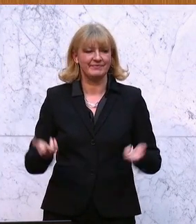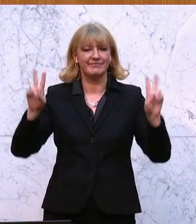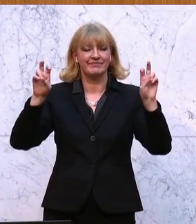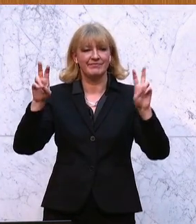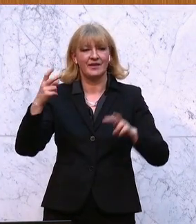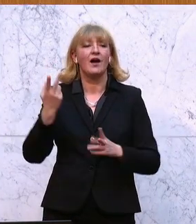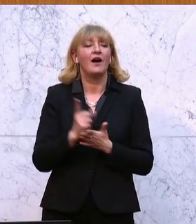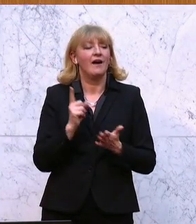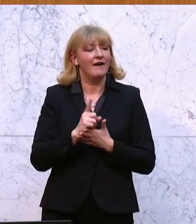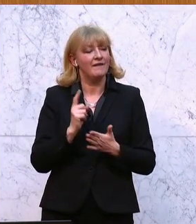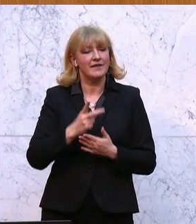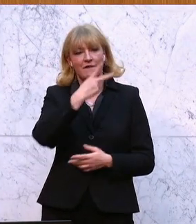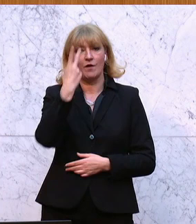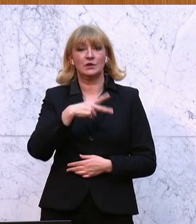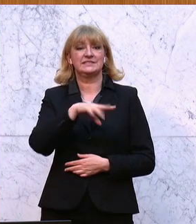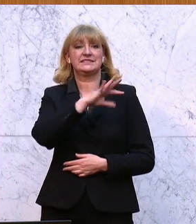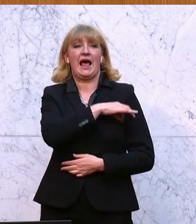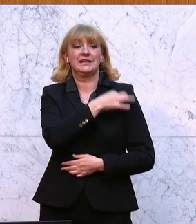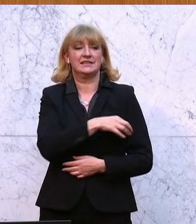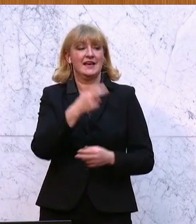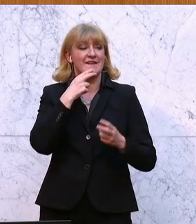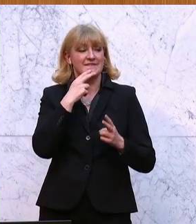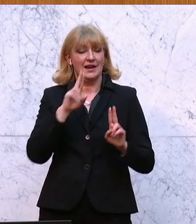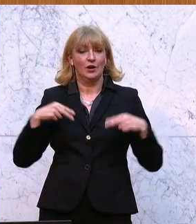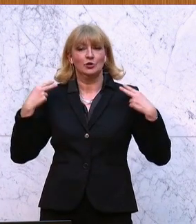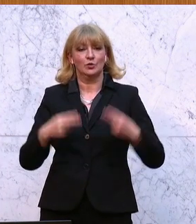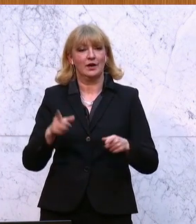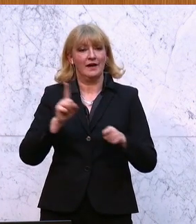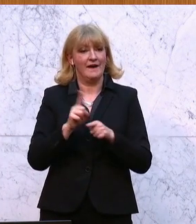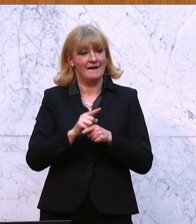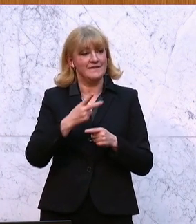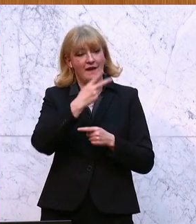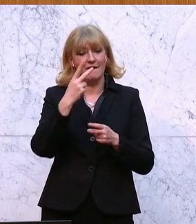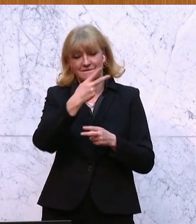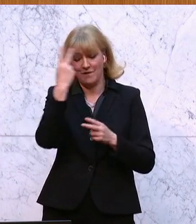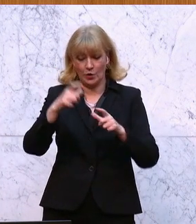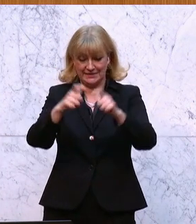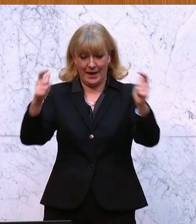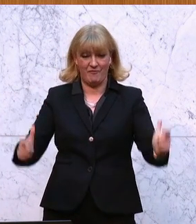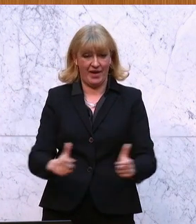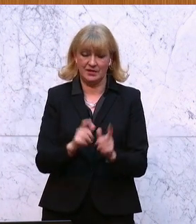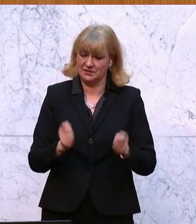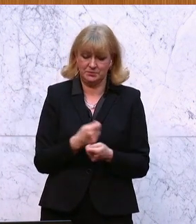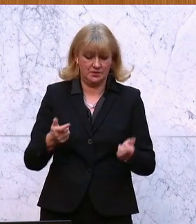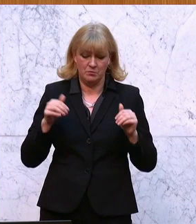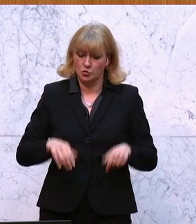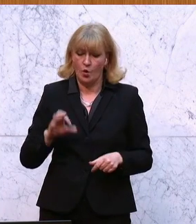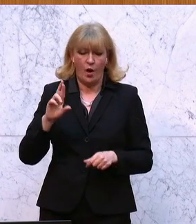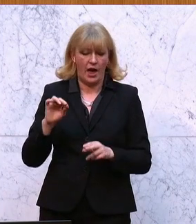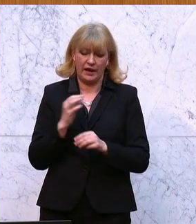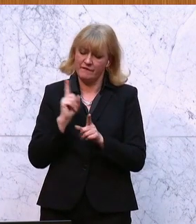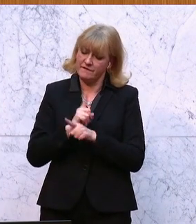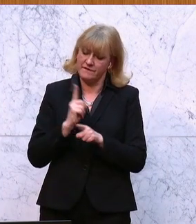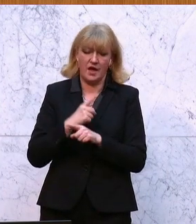Volkskanzler wollen Sie zurück in die Zeit des Volksempfängers, auch den wird es nicht mehr geben. Und es muss einen öffentlich-rechtlichen Rundfunk geben, der unabhängig ist